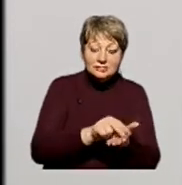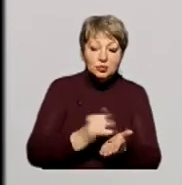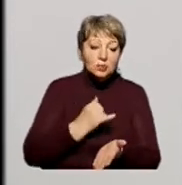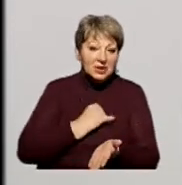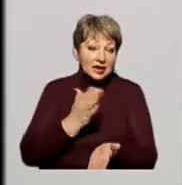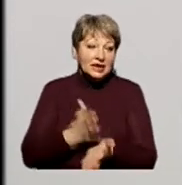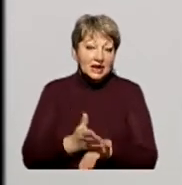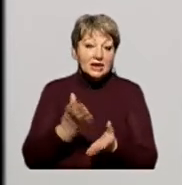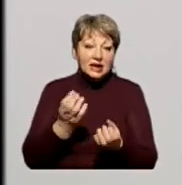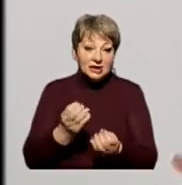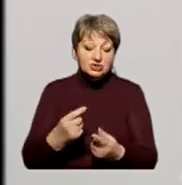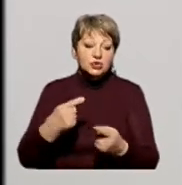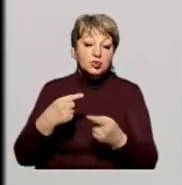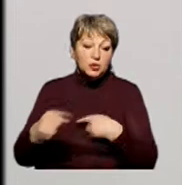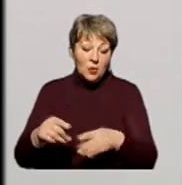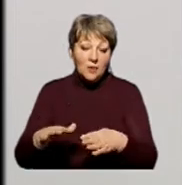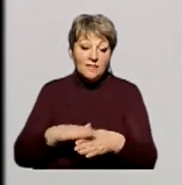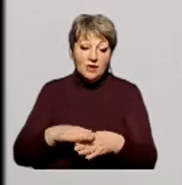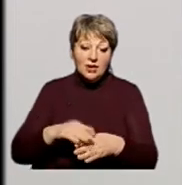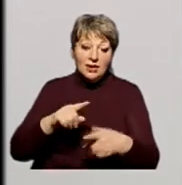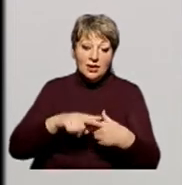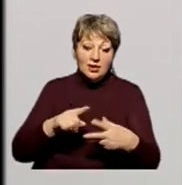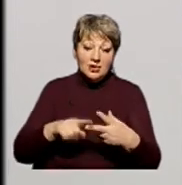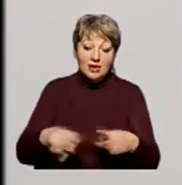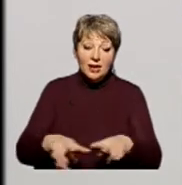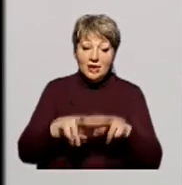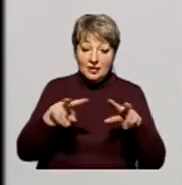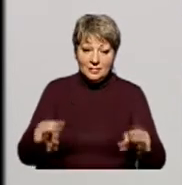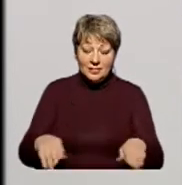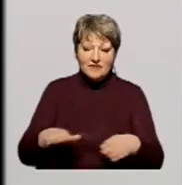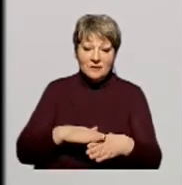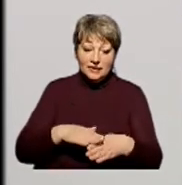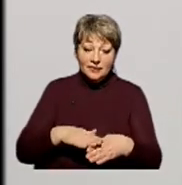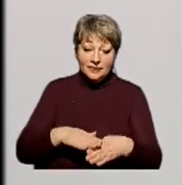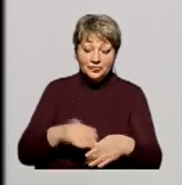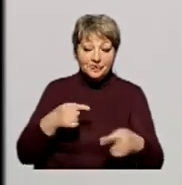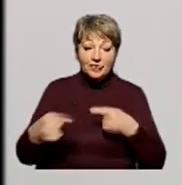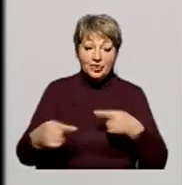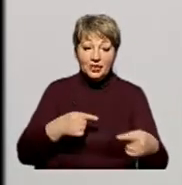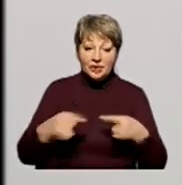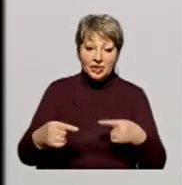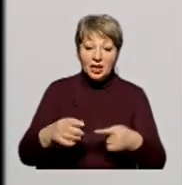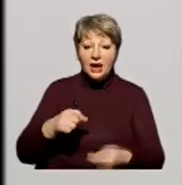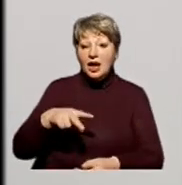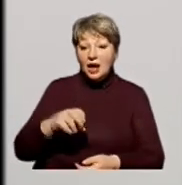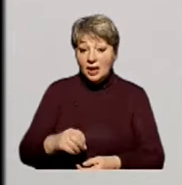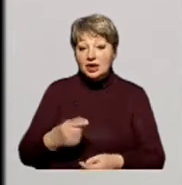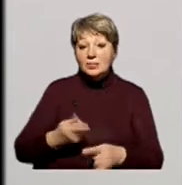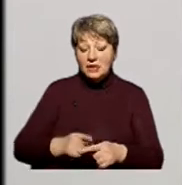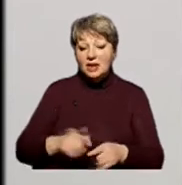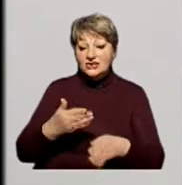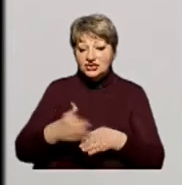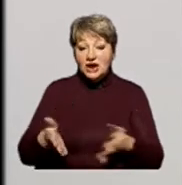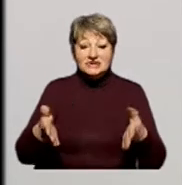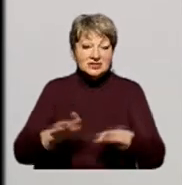ще повний ТЕСК, інші кандидати, які мають тотожнє прізвище, різне ім'я, але по батьку. Але менше з тим це залишимо